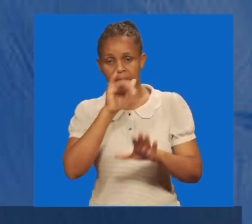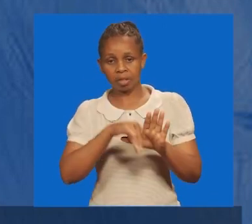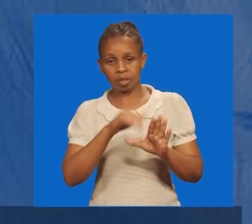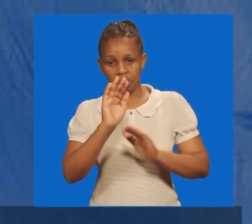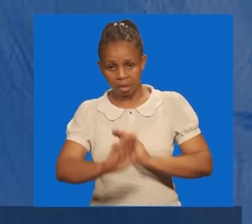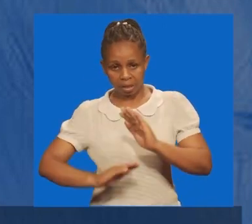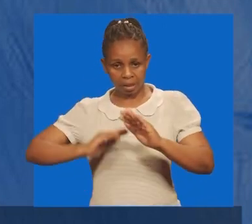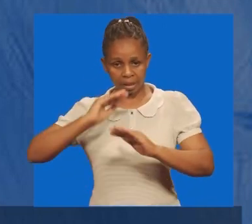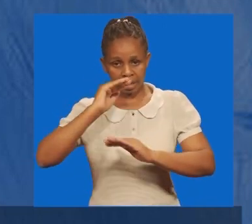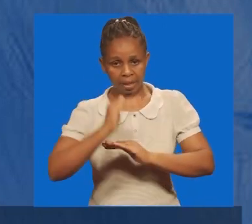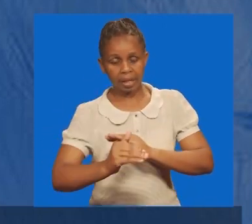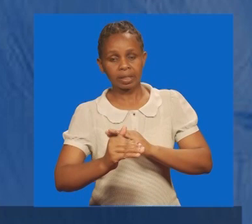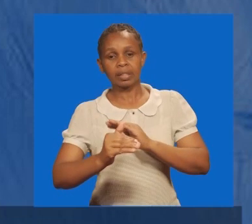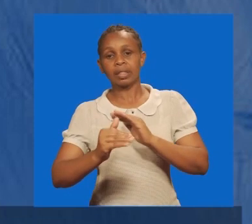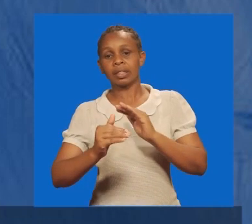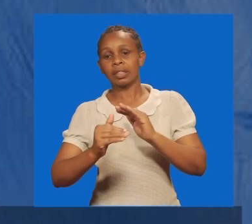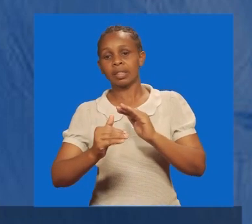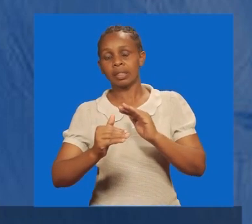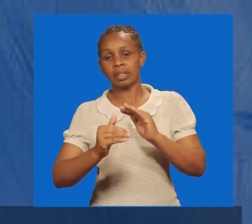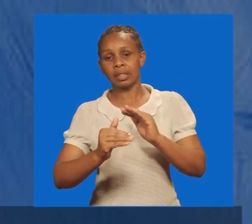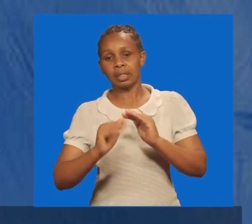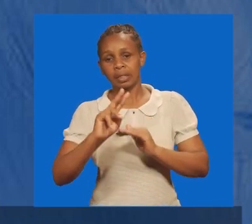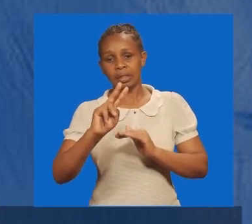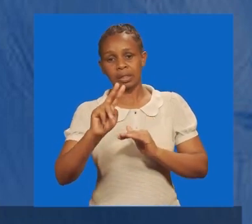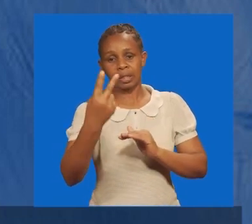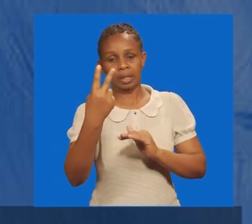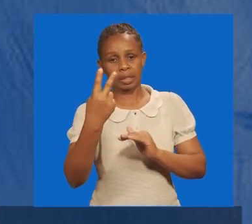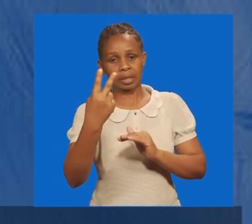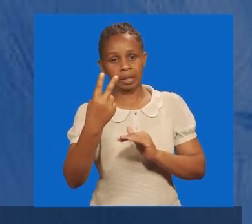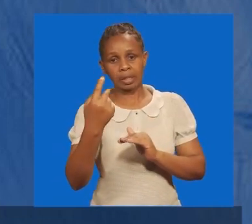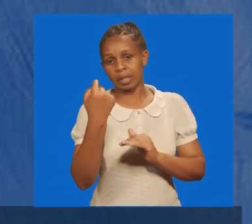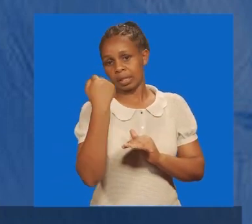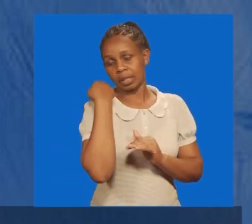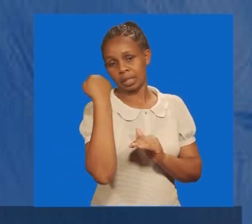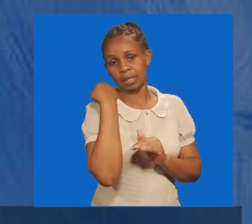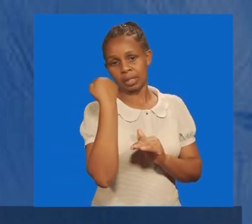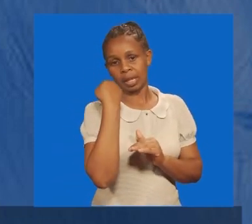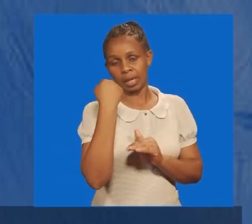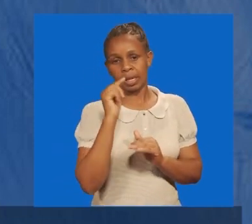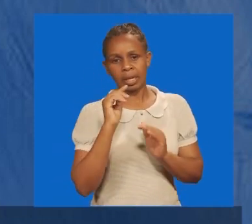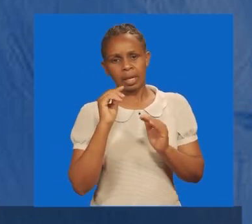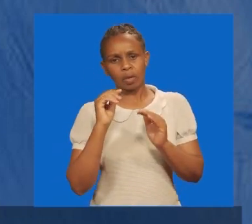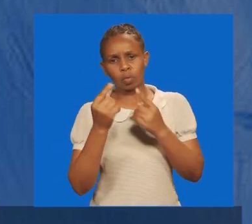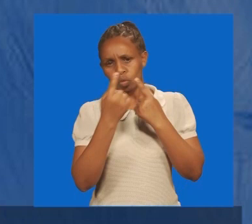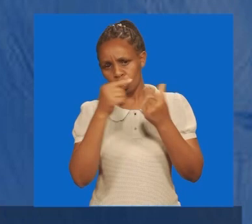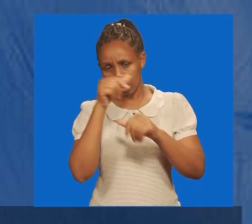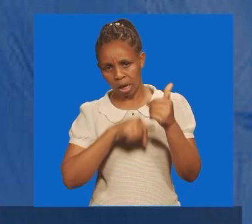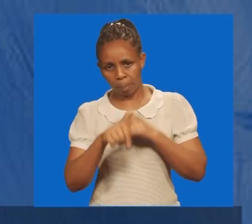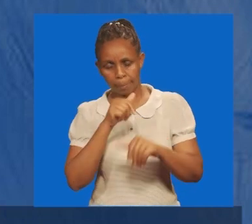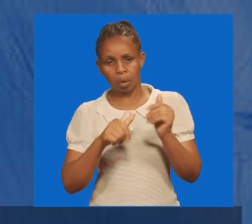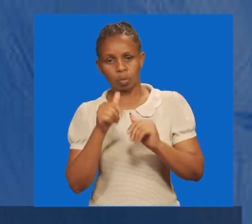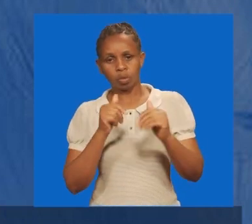atua ya pili, atua ya kwanza jana ilikuwa uwasi. Uwasi ni kizu hizi kikubwa sana